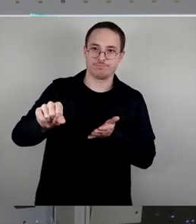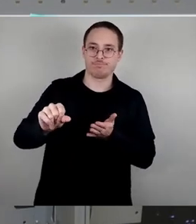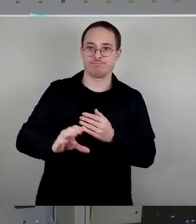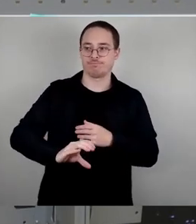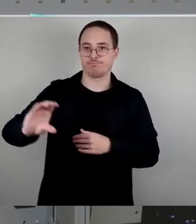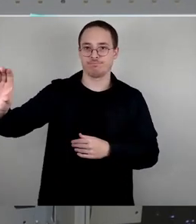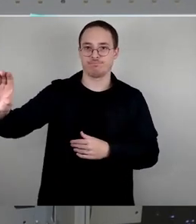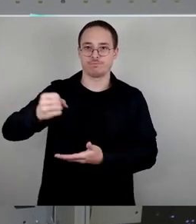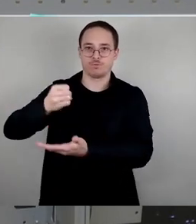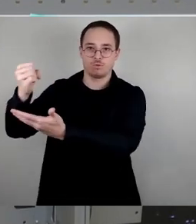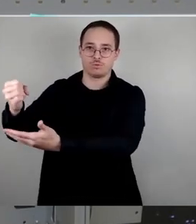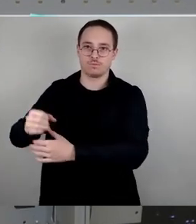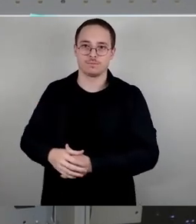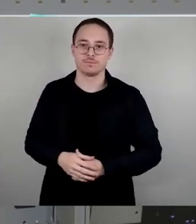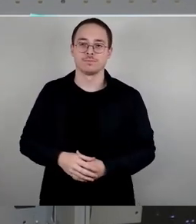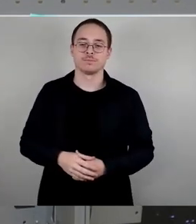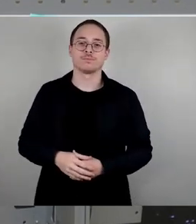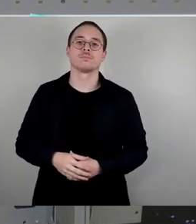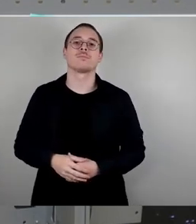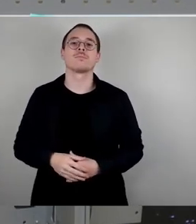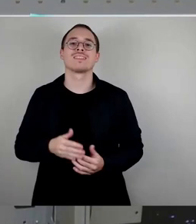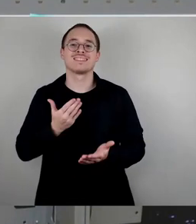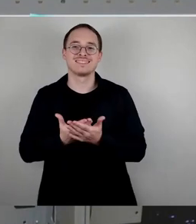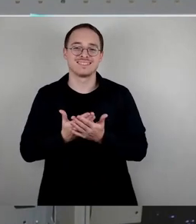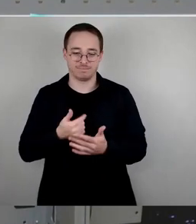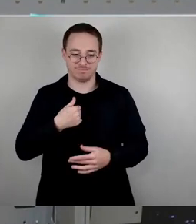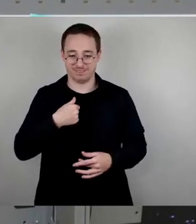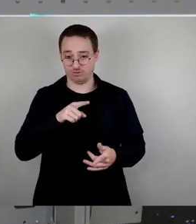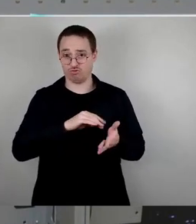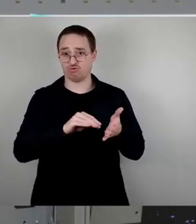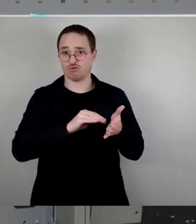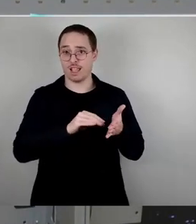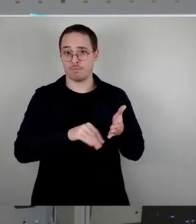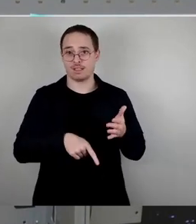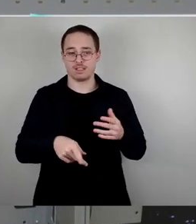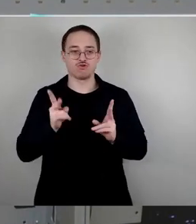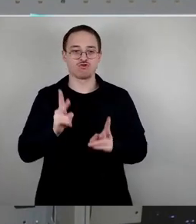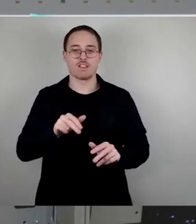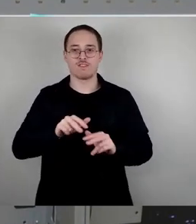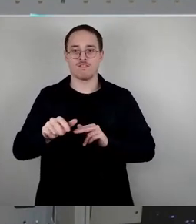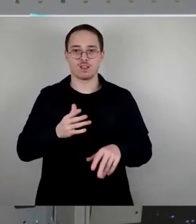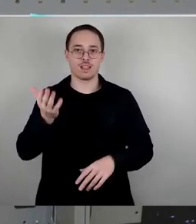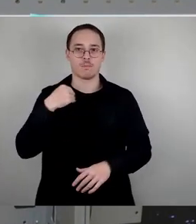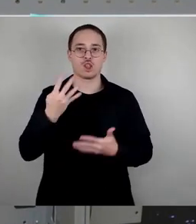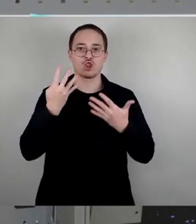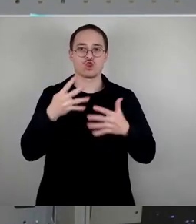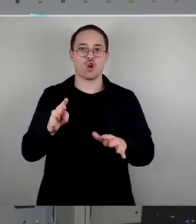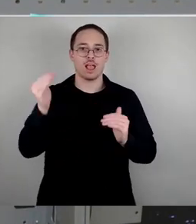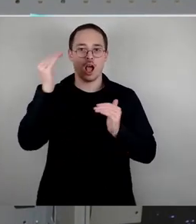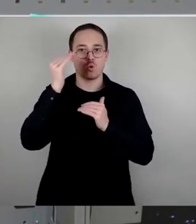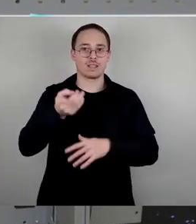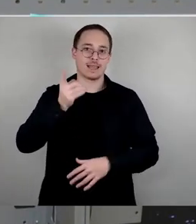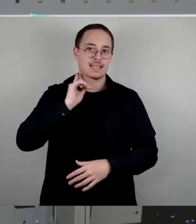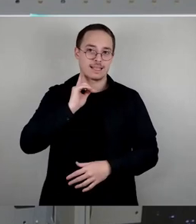hier noch mal ausdrücklich aus dem Schreiben der Stadtverwaltung vom 9. August letzten Jahres zitieren,